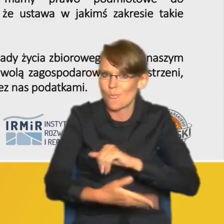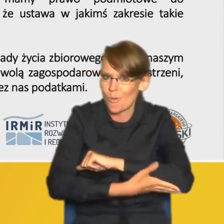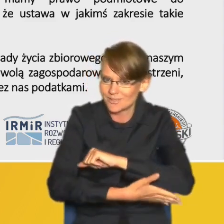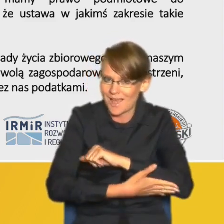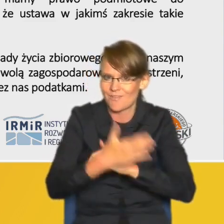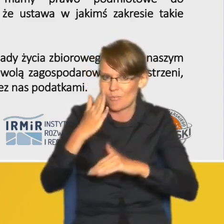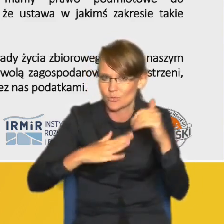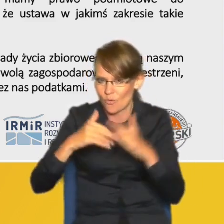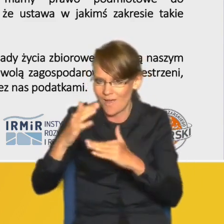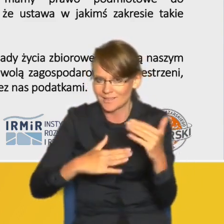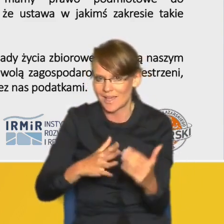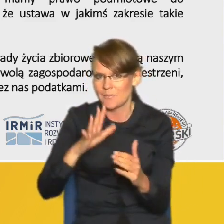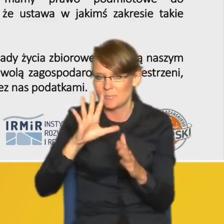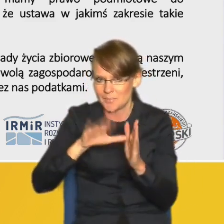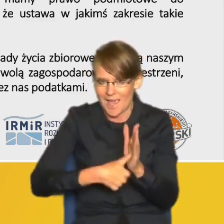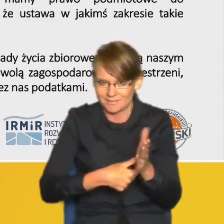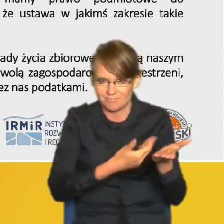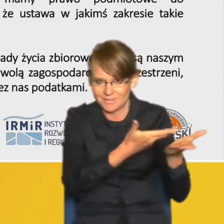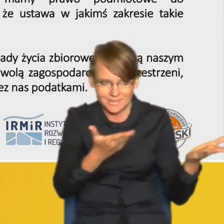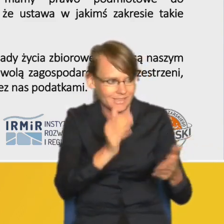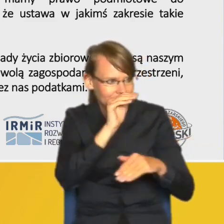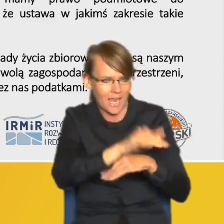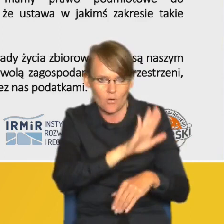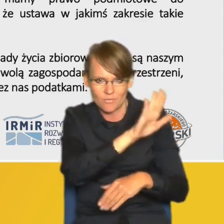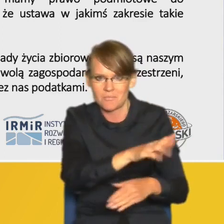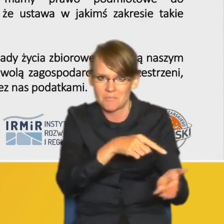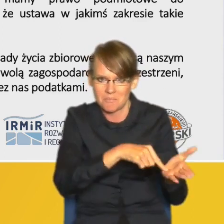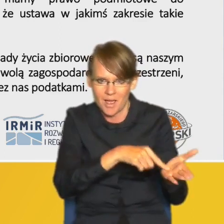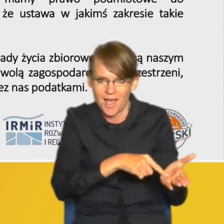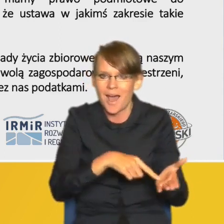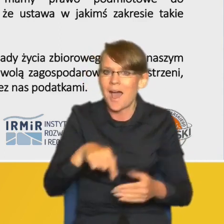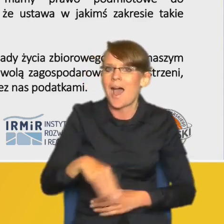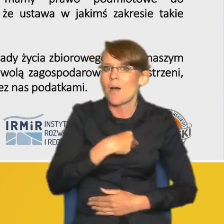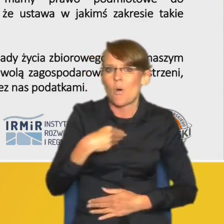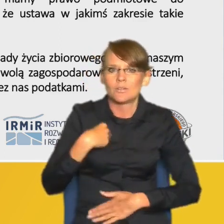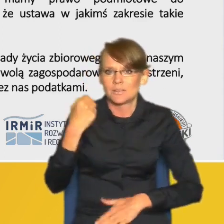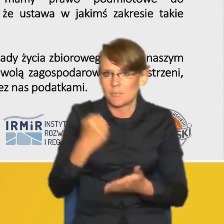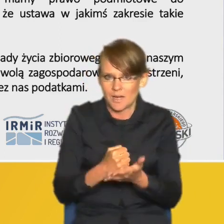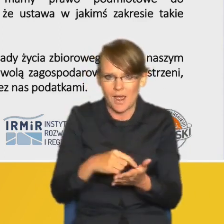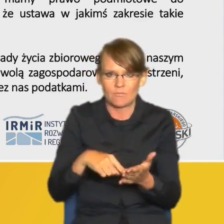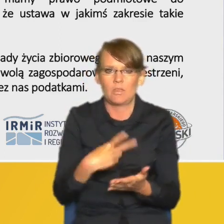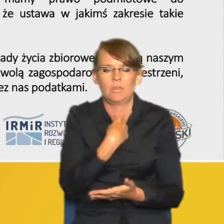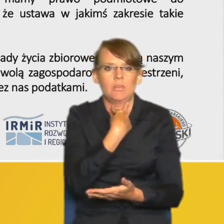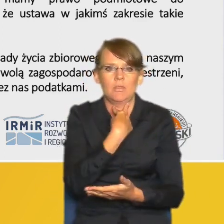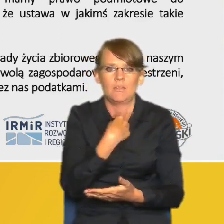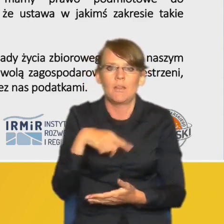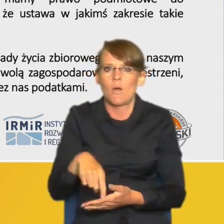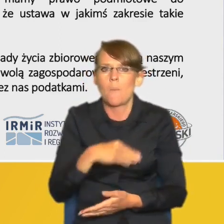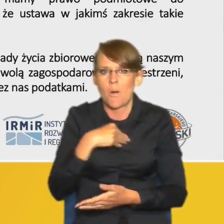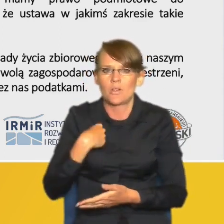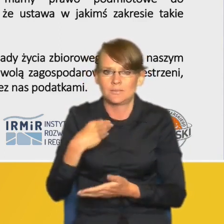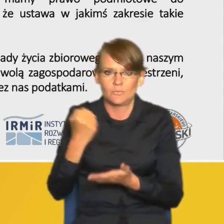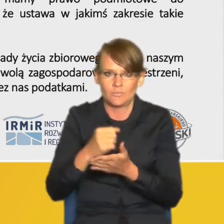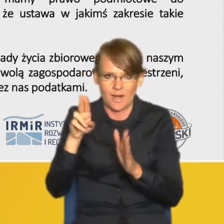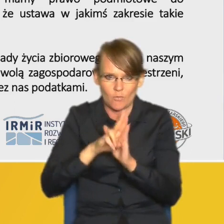na zachodzie no bo polskie prawo w wielu miejscach nie daje podstaw wręcz blokuje zachowania